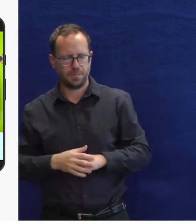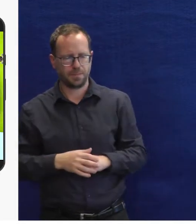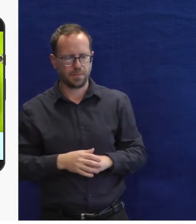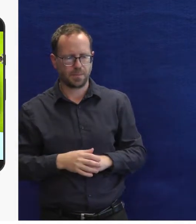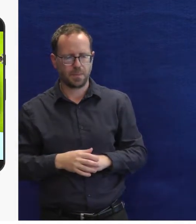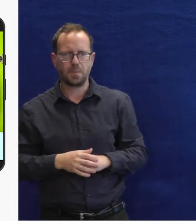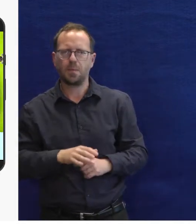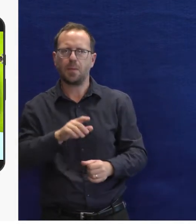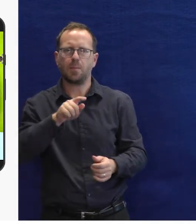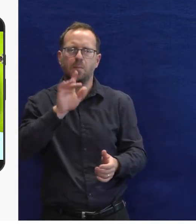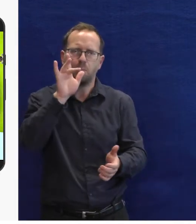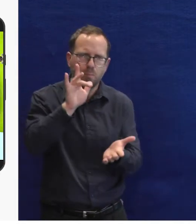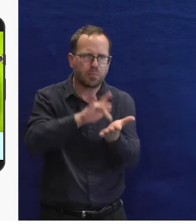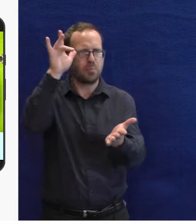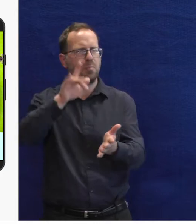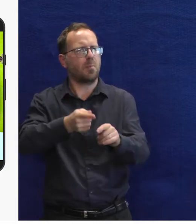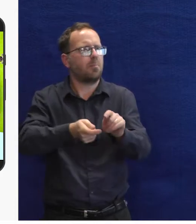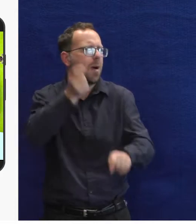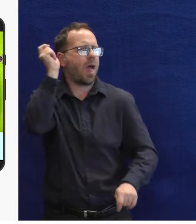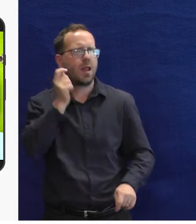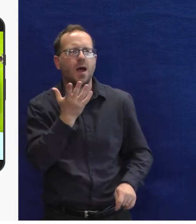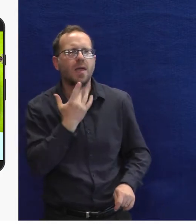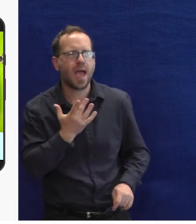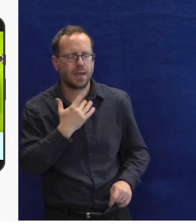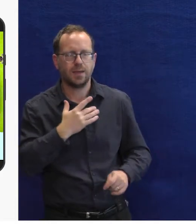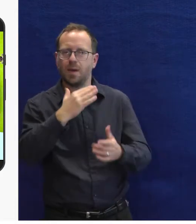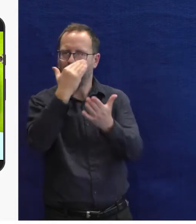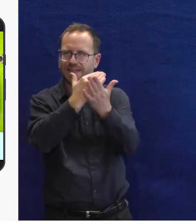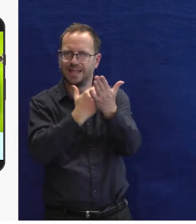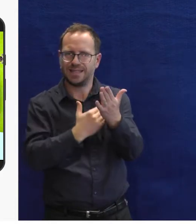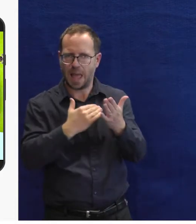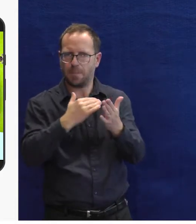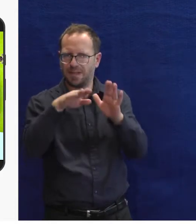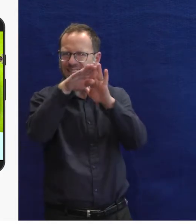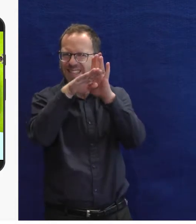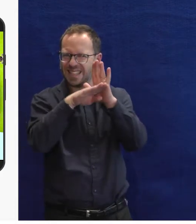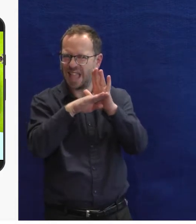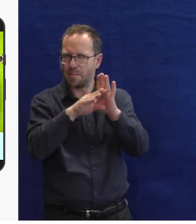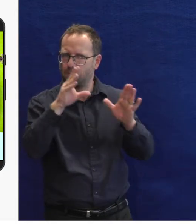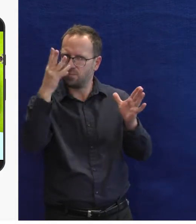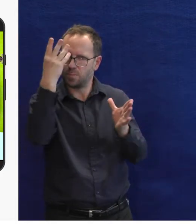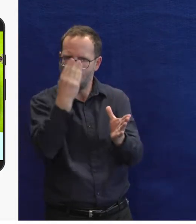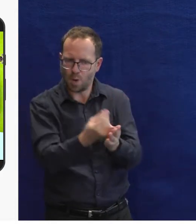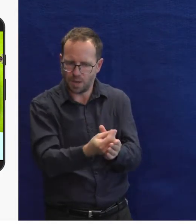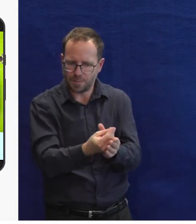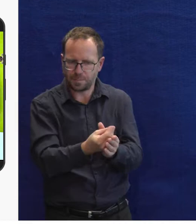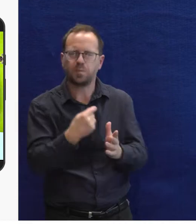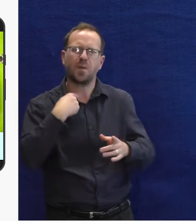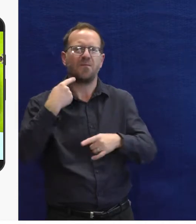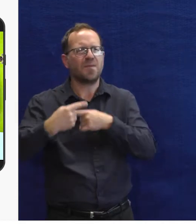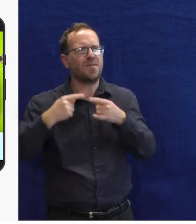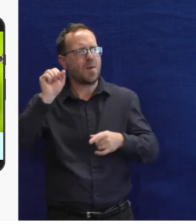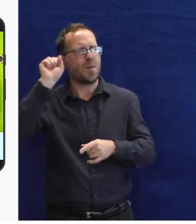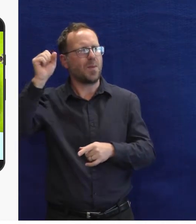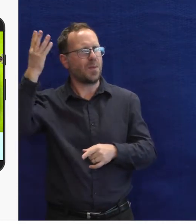Jak to teda vypadá? Jak se ji zapnu? Hlasový asistent od seznamu je součástí aplikace Seznamu. Tohle